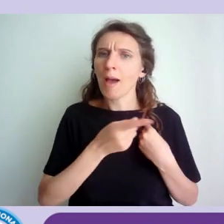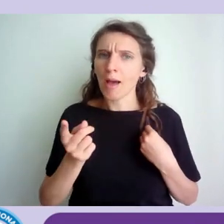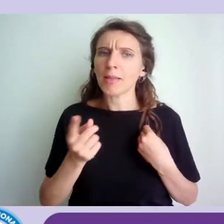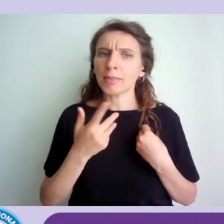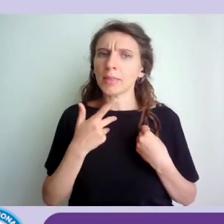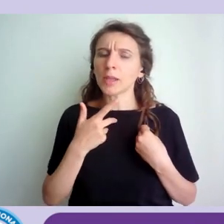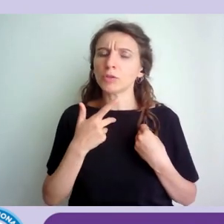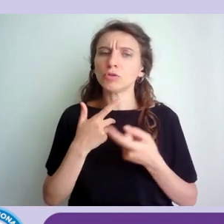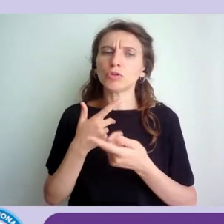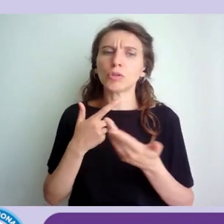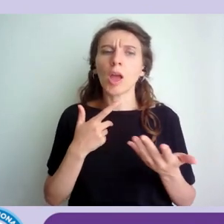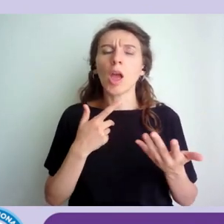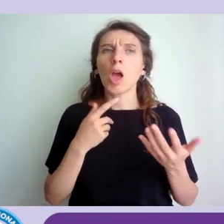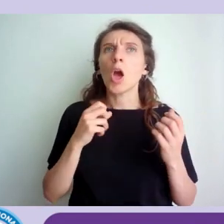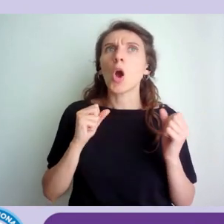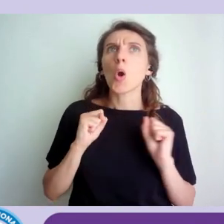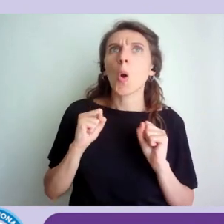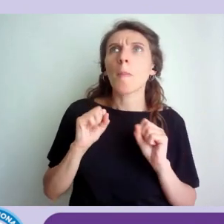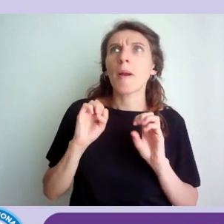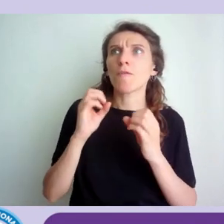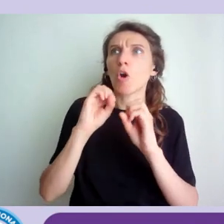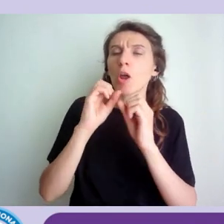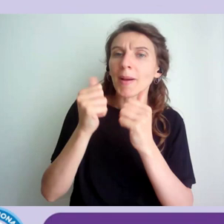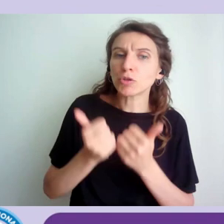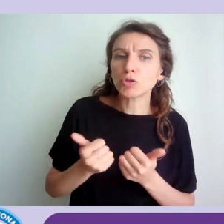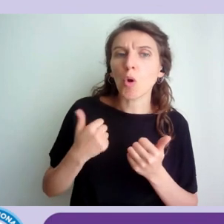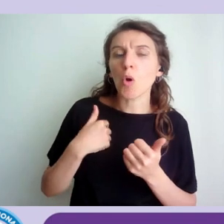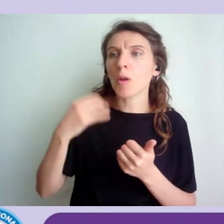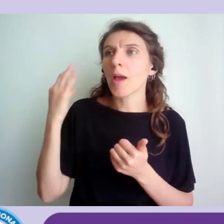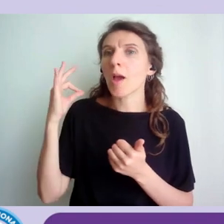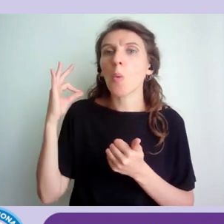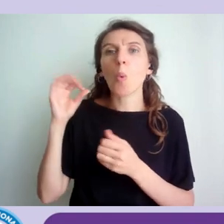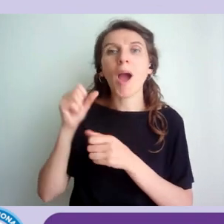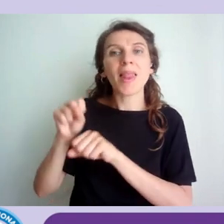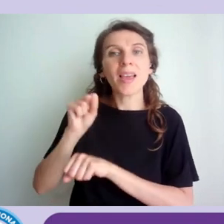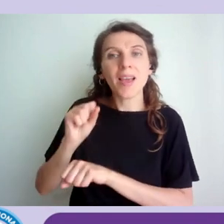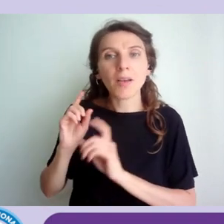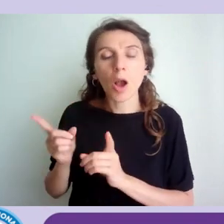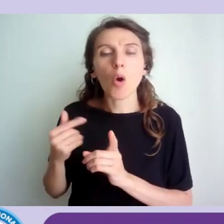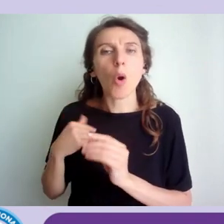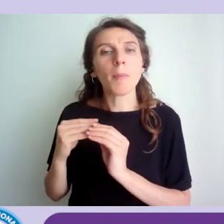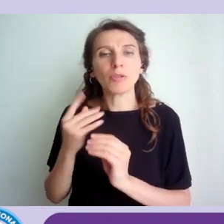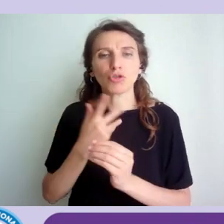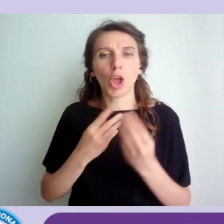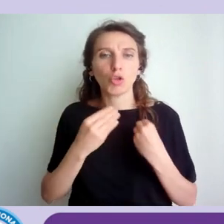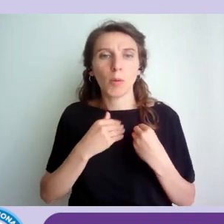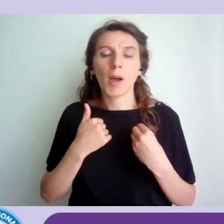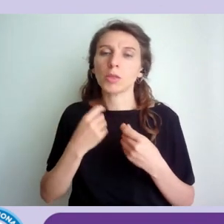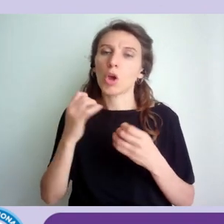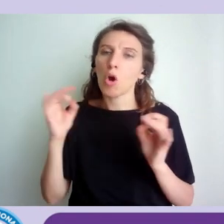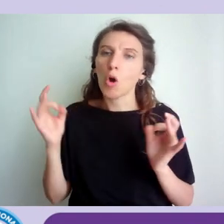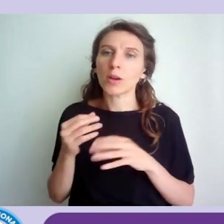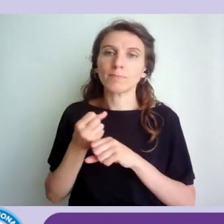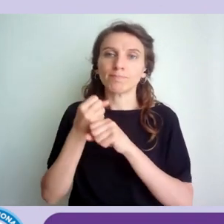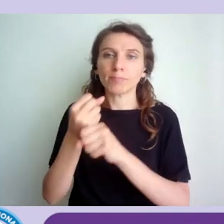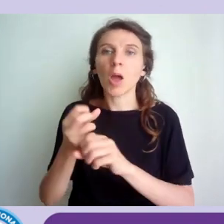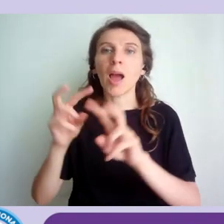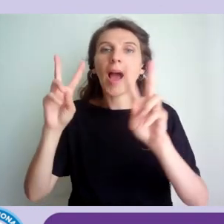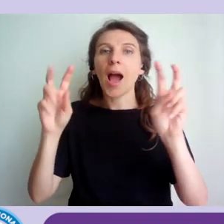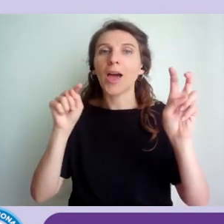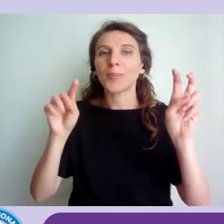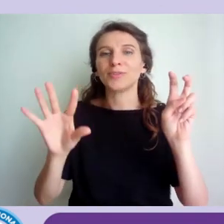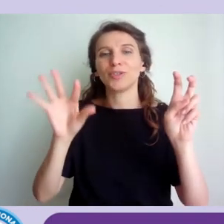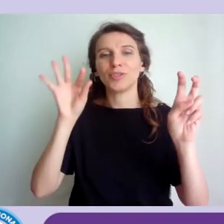eventualmente ci si può formare qualificare via dicendo e voglio lasciarti proprio la parola con il titolo che abbiamo